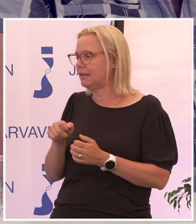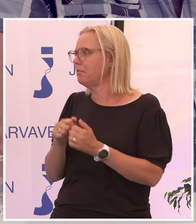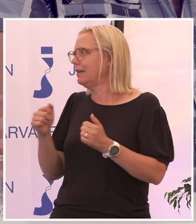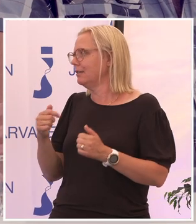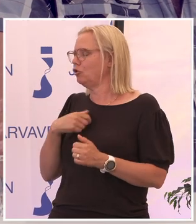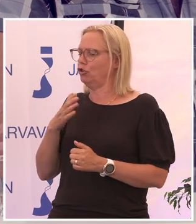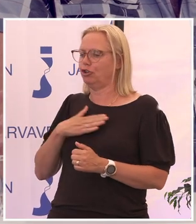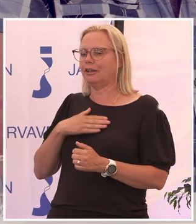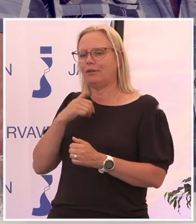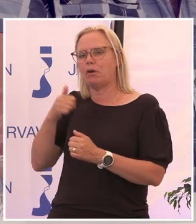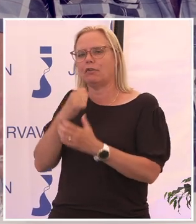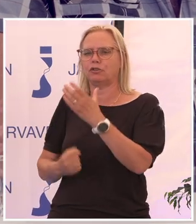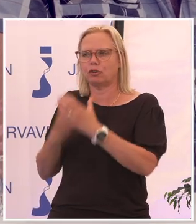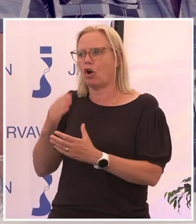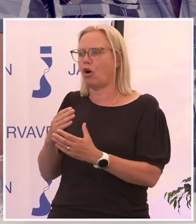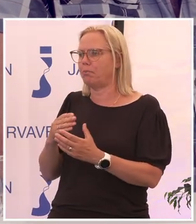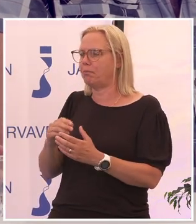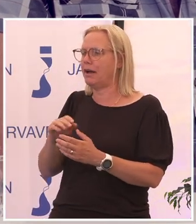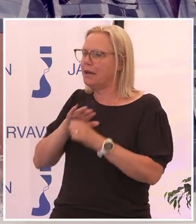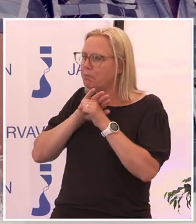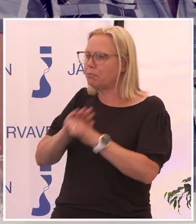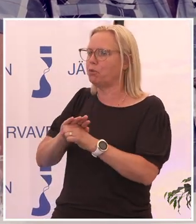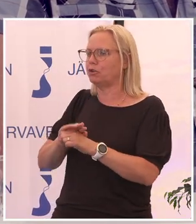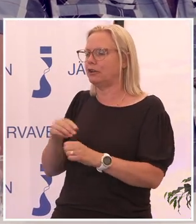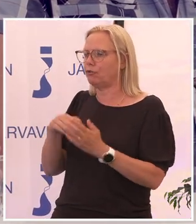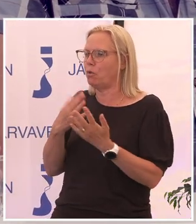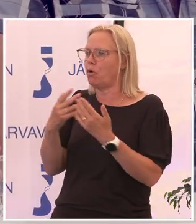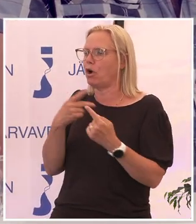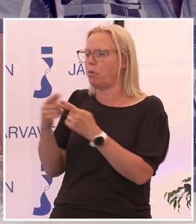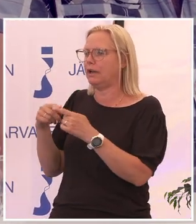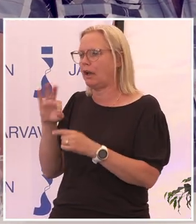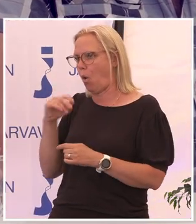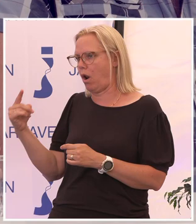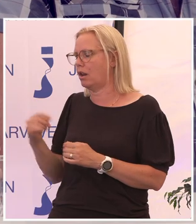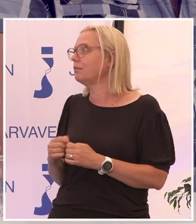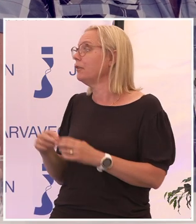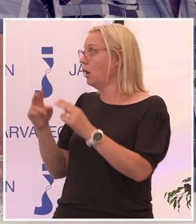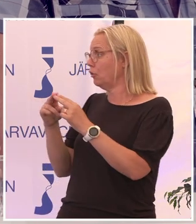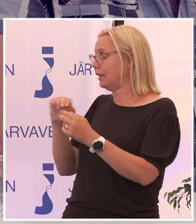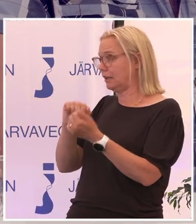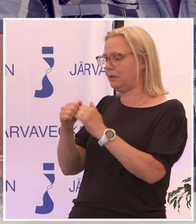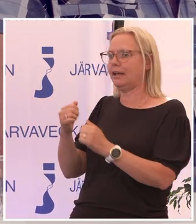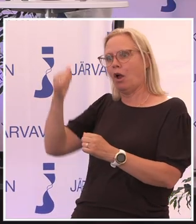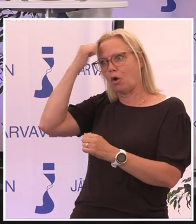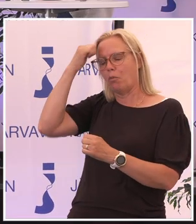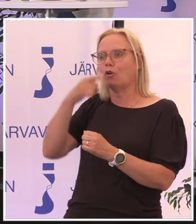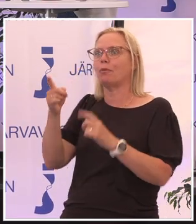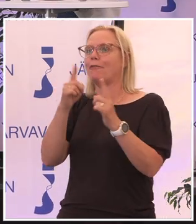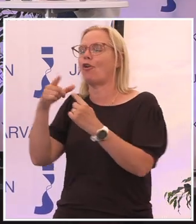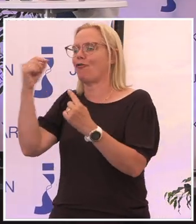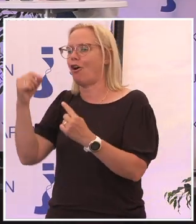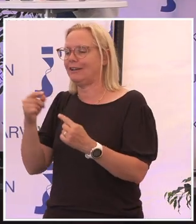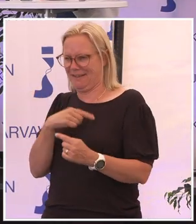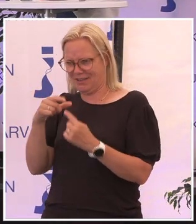tycker att vi behöver skapa tryck från många olika håll. Kontakta politiker, glöm inte att de är folkvalda. Det är vi som väljer dem.